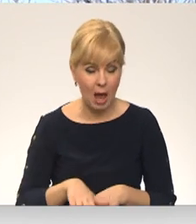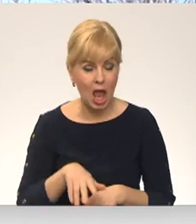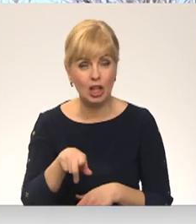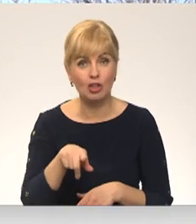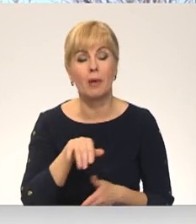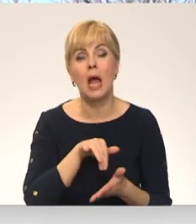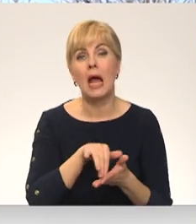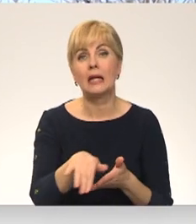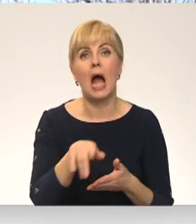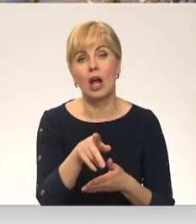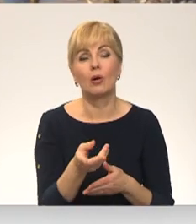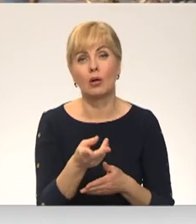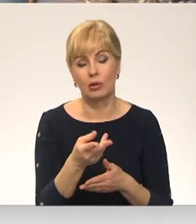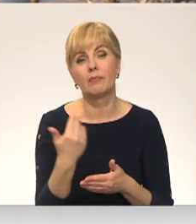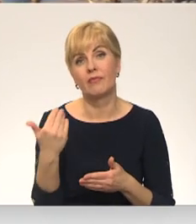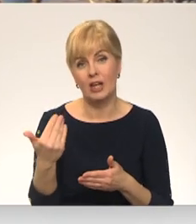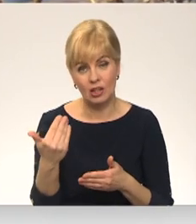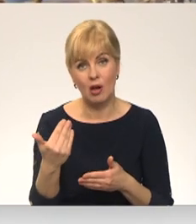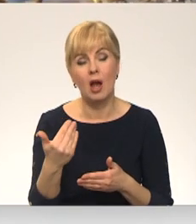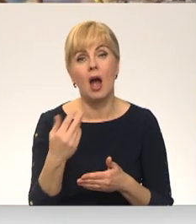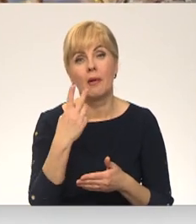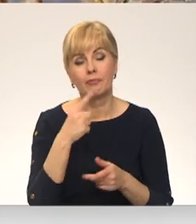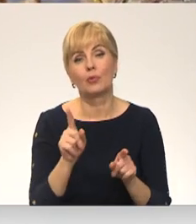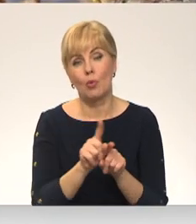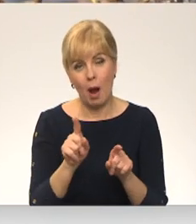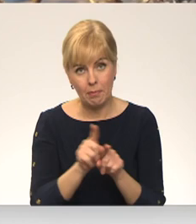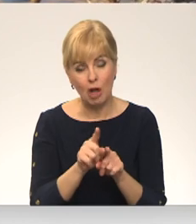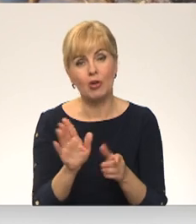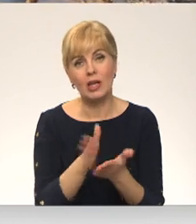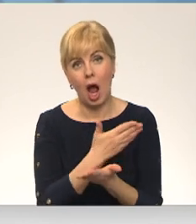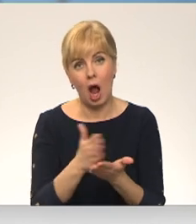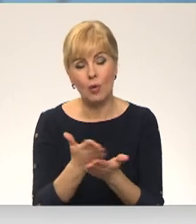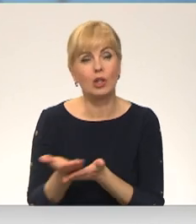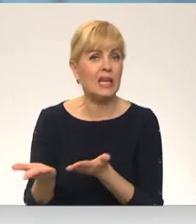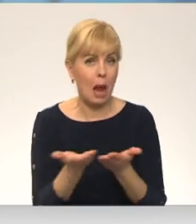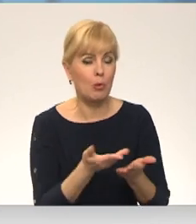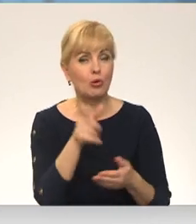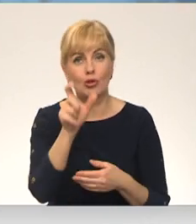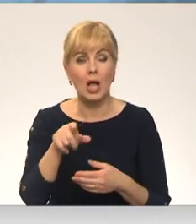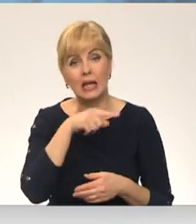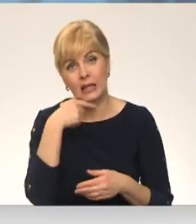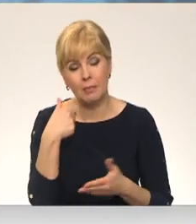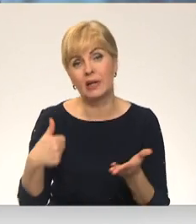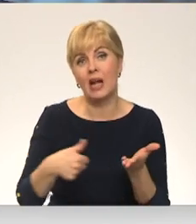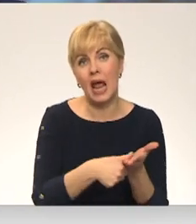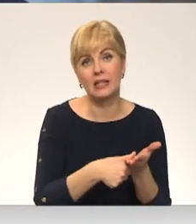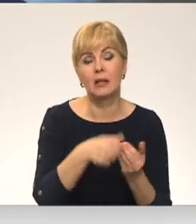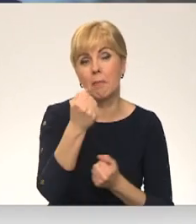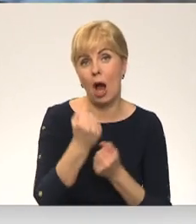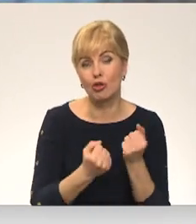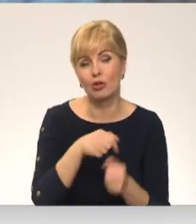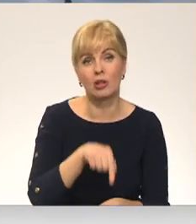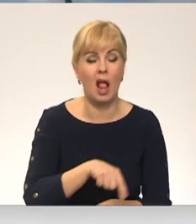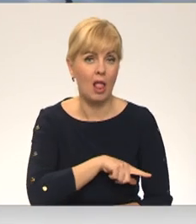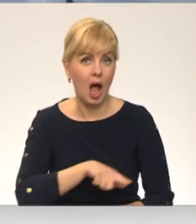ierastie ceļi, kā jebkuram cilvēkam, kurš vēlas reģistrēt transporta līdzeklī